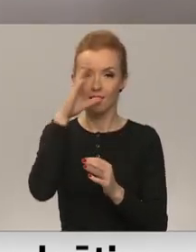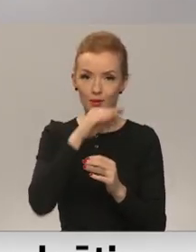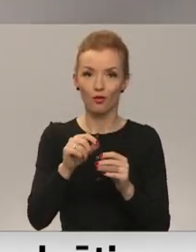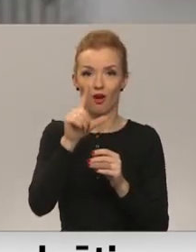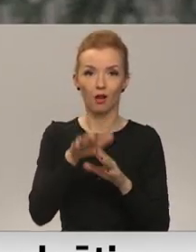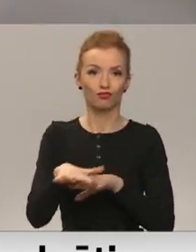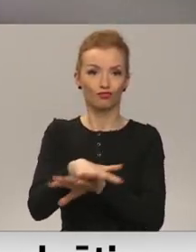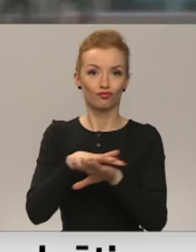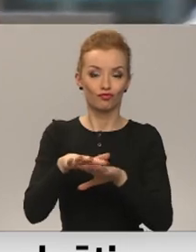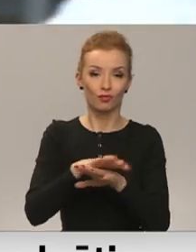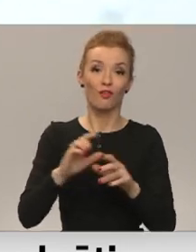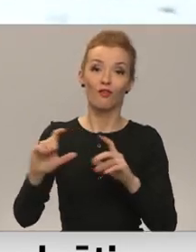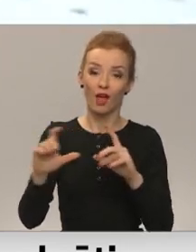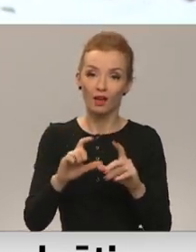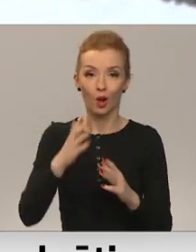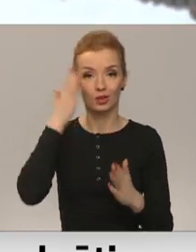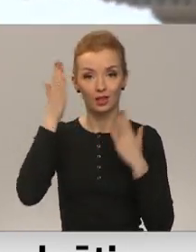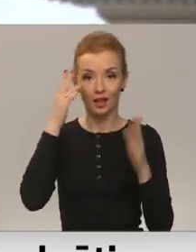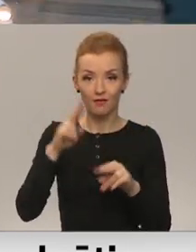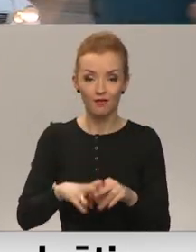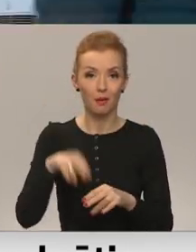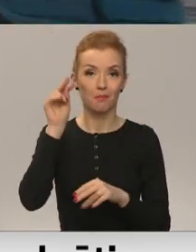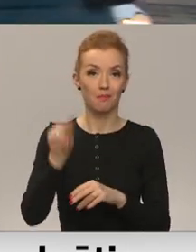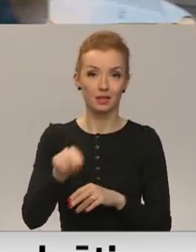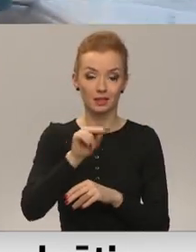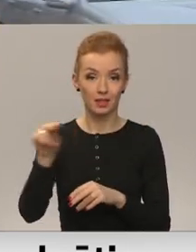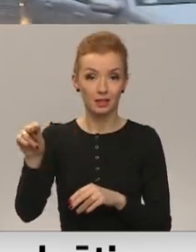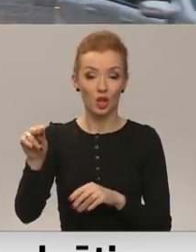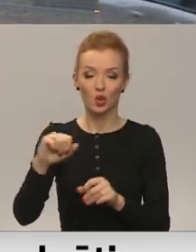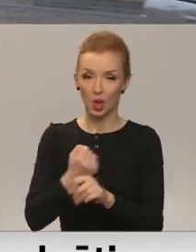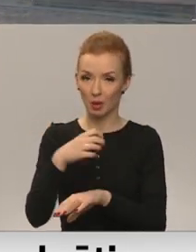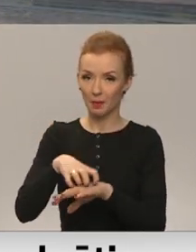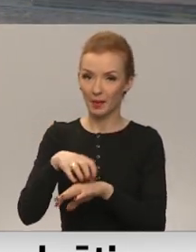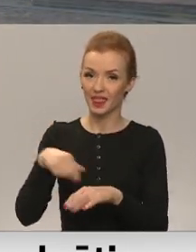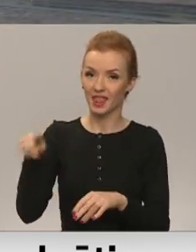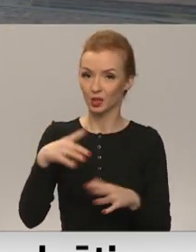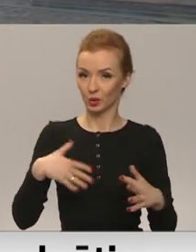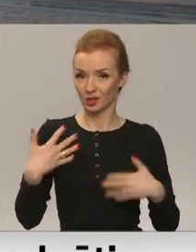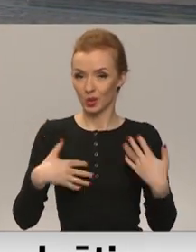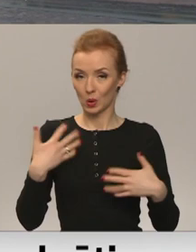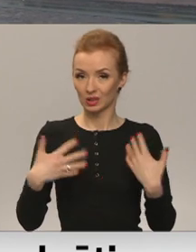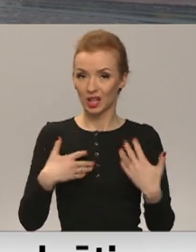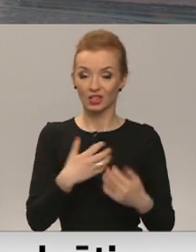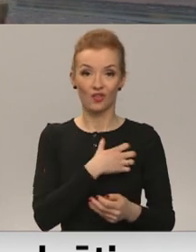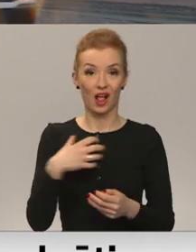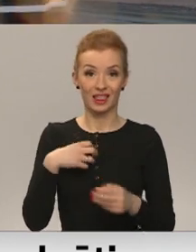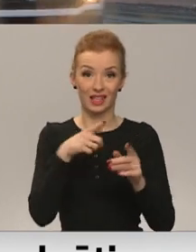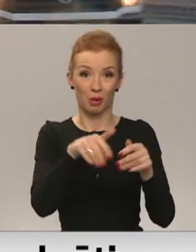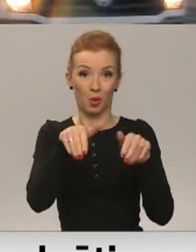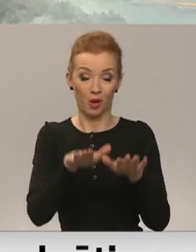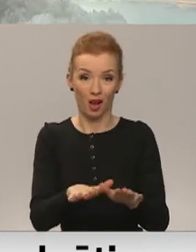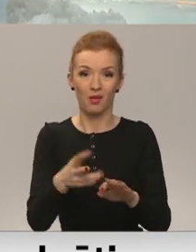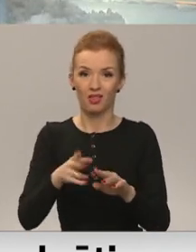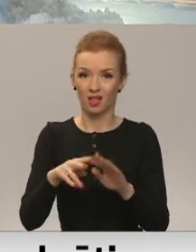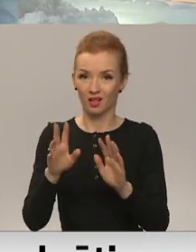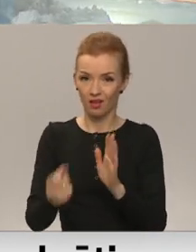iespējas, veikalos, izslētas vietās un baznīcās, mediki vidū tiek gaidīts ar satraukumu. Valdības lēmums var raidīt signālus daļai